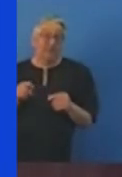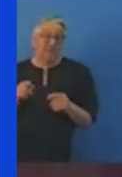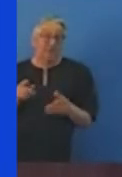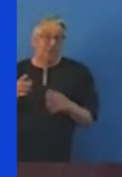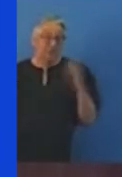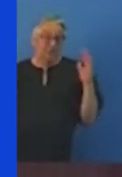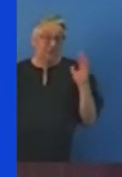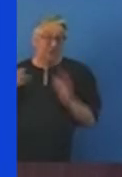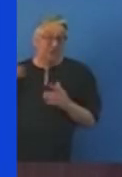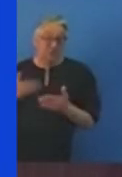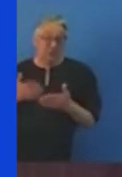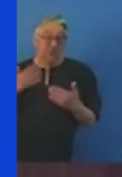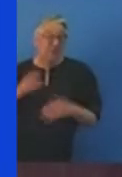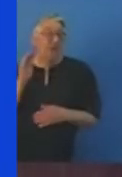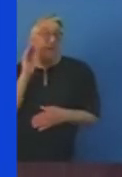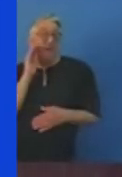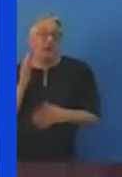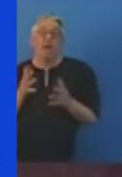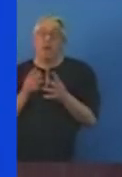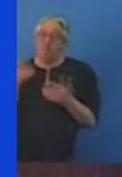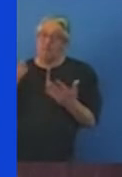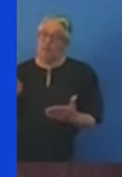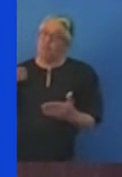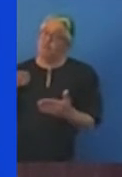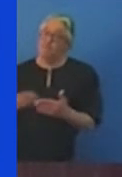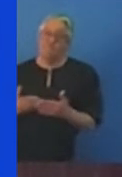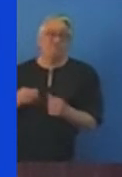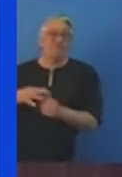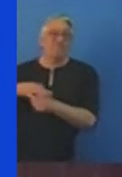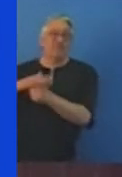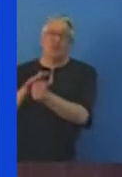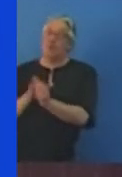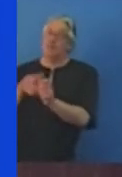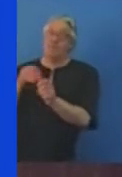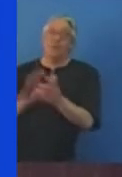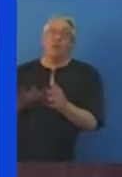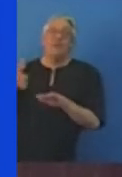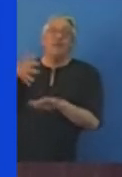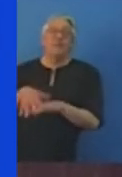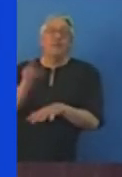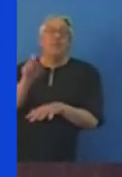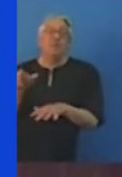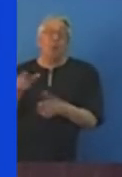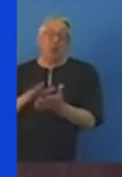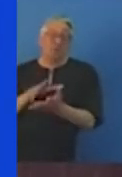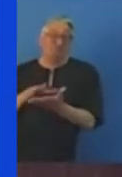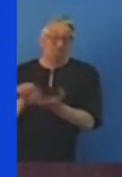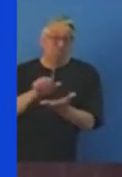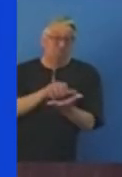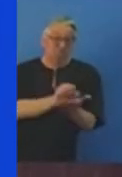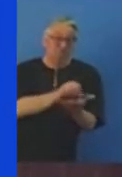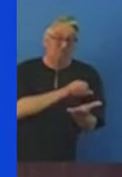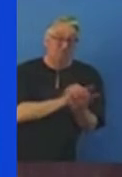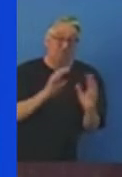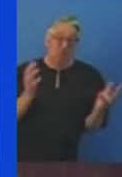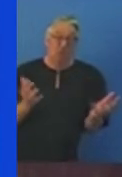et leur anéantissement. Cette accélération relève précisément du non-respect par certains États des engagements auxquels ils ont pourtant